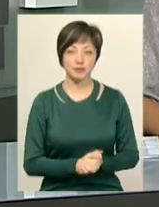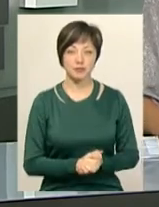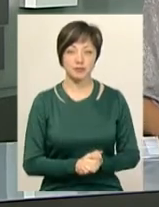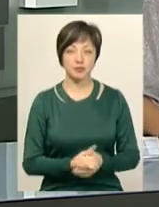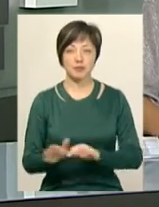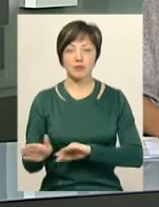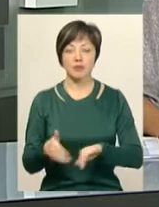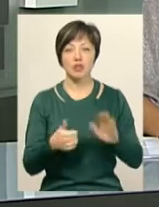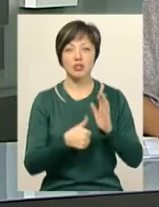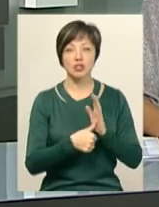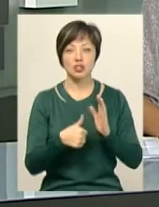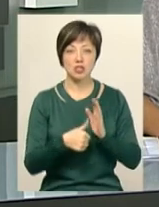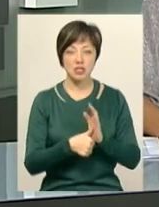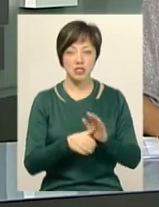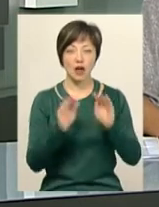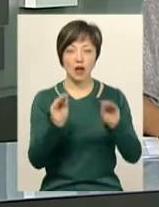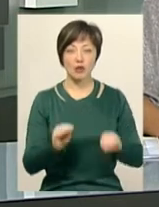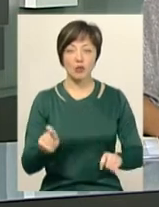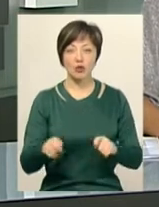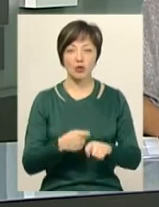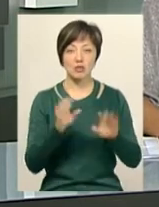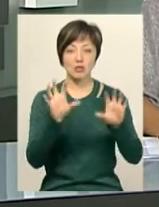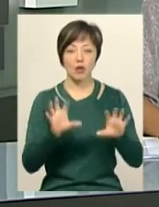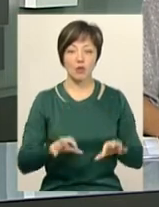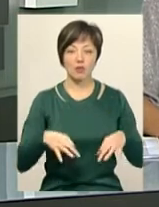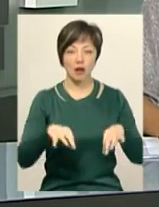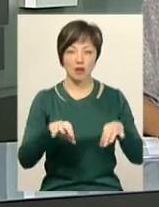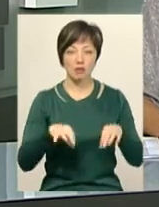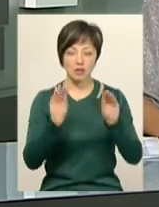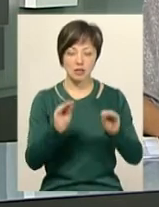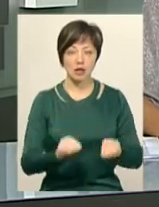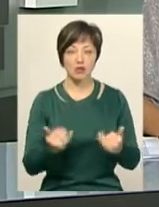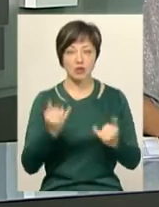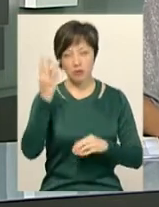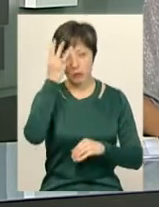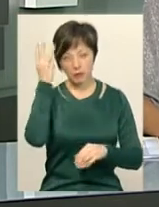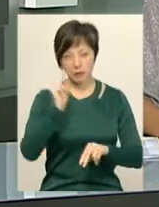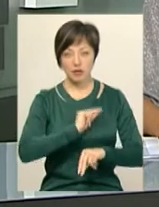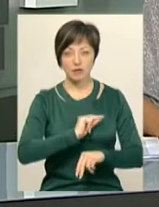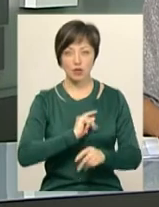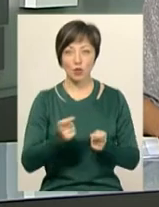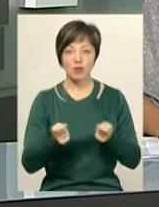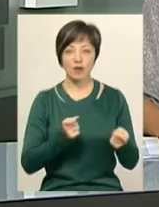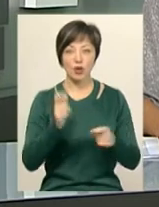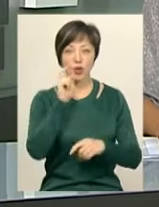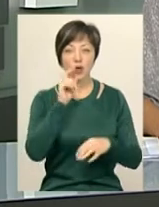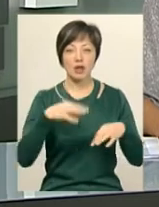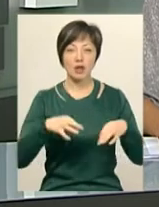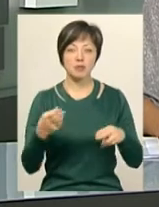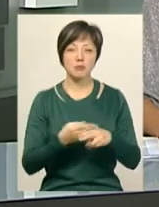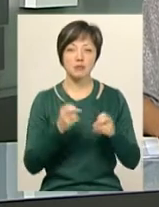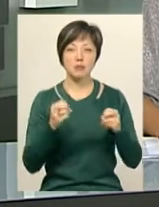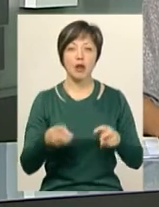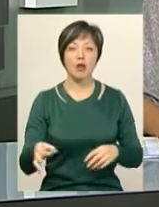6 актів про порушення закону про автомобільний транспорт склали сьогодні у Хмельницькому працівники управління Укртрансбезпеки